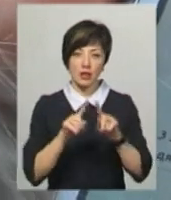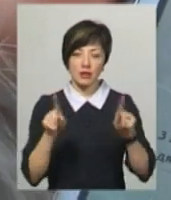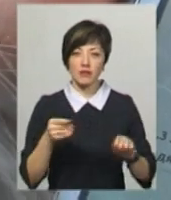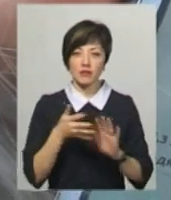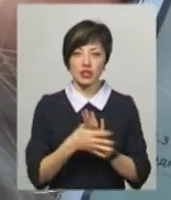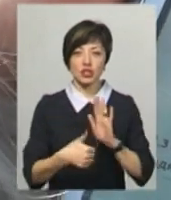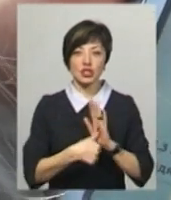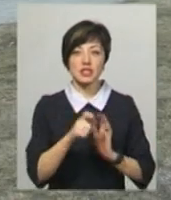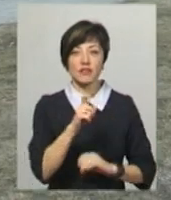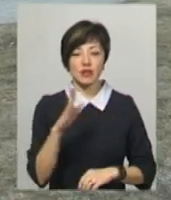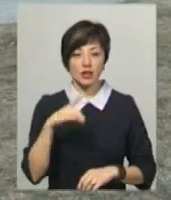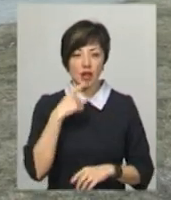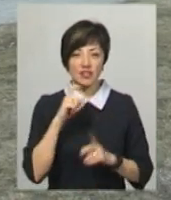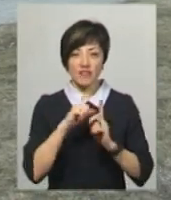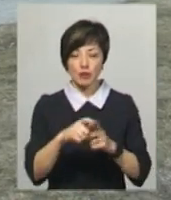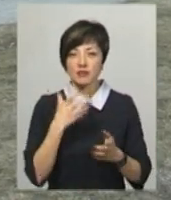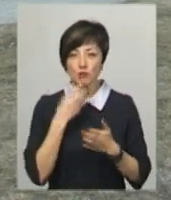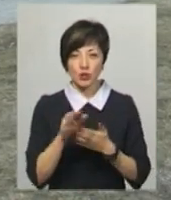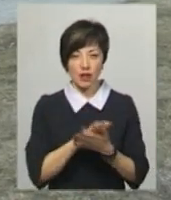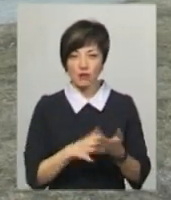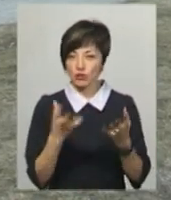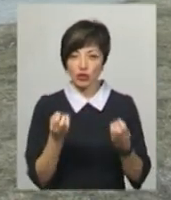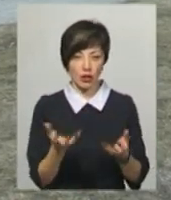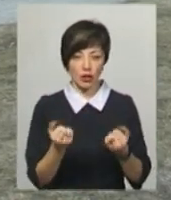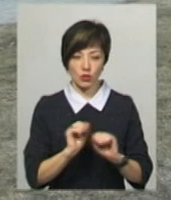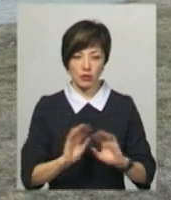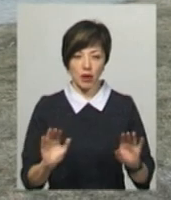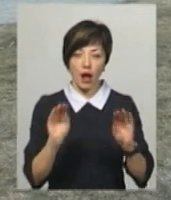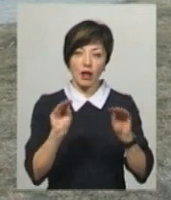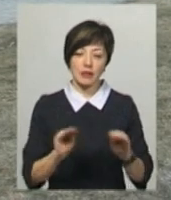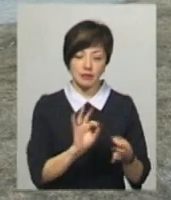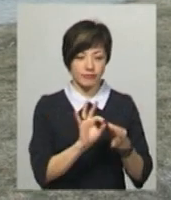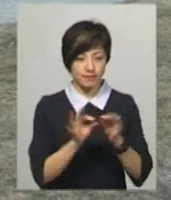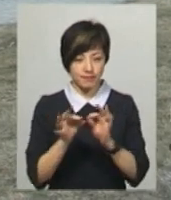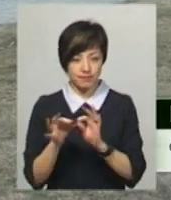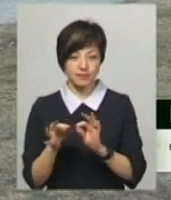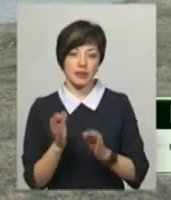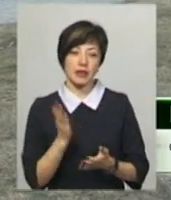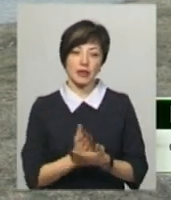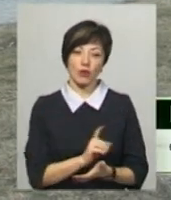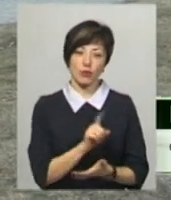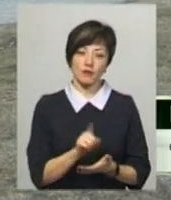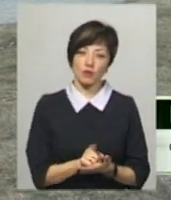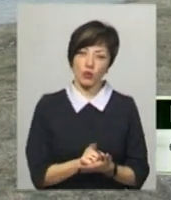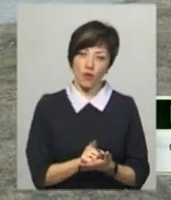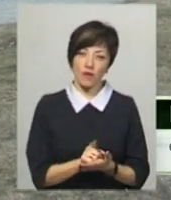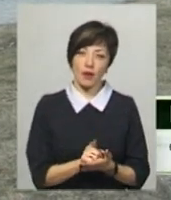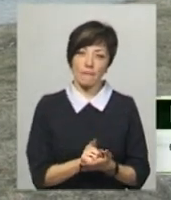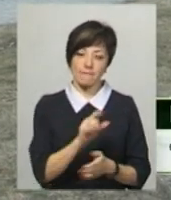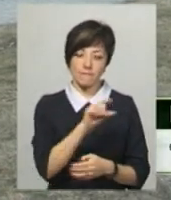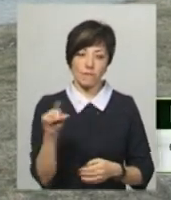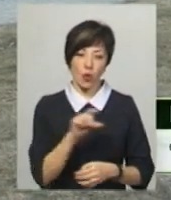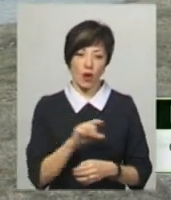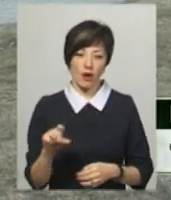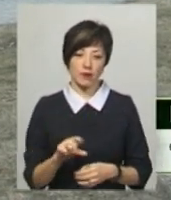витратила шість хвилин. Каже, відповіді на свою заявку ще не отримала. Анкета «Достики» детальна, є обов'язкові поля, та